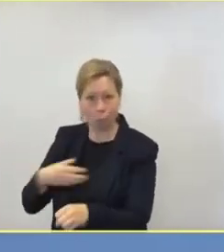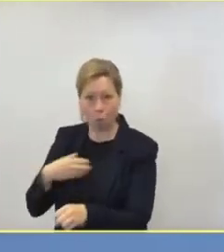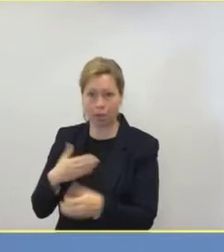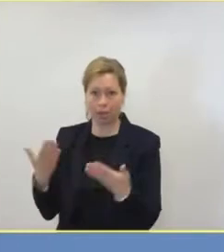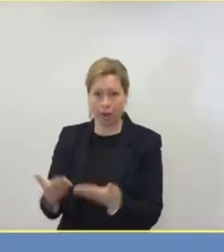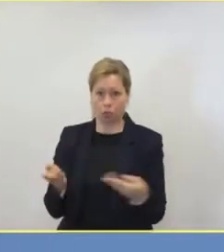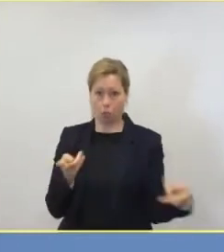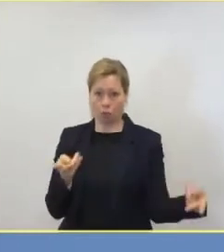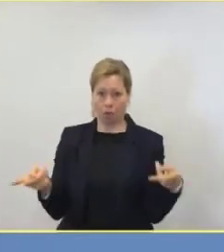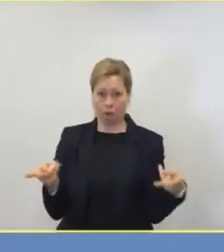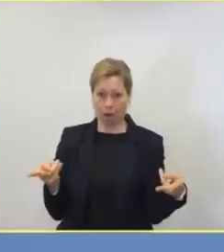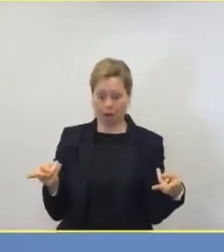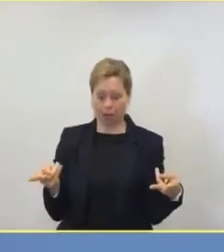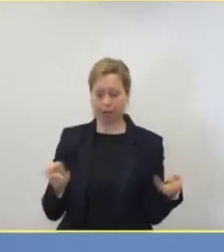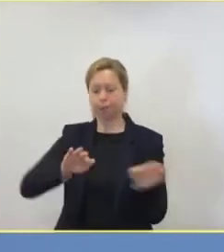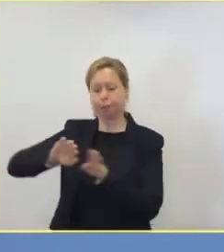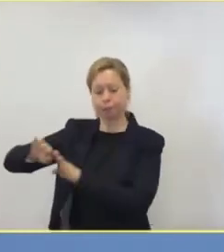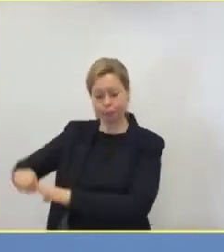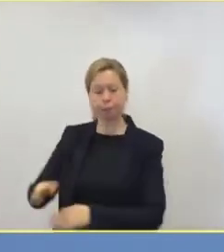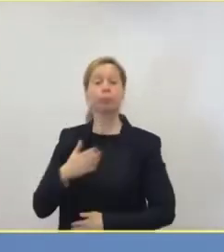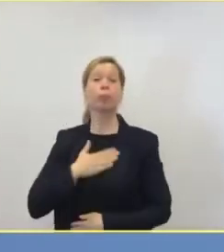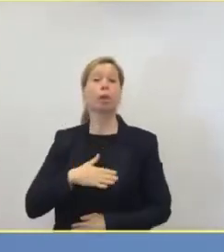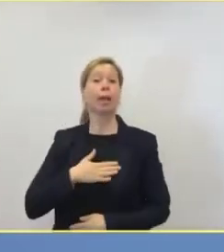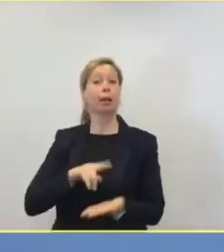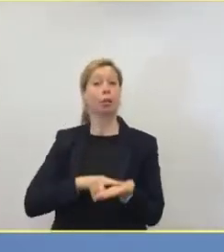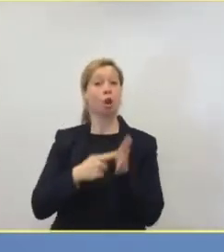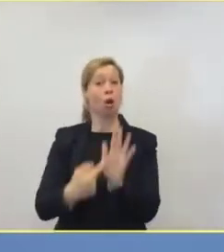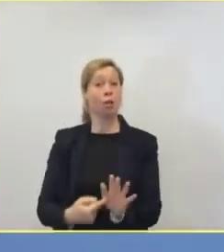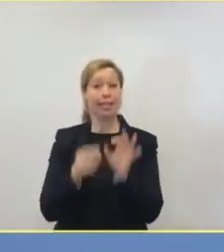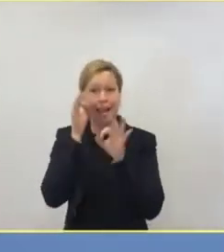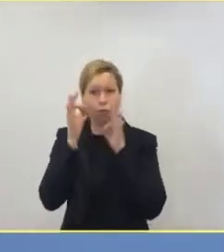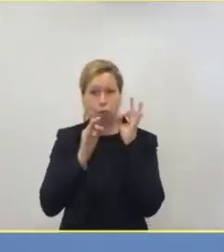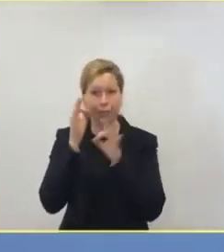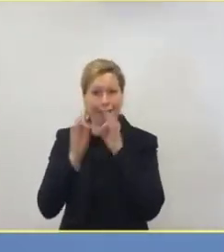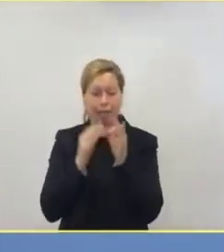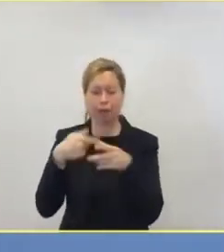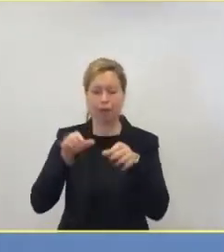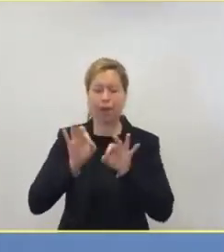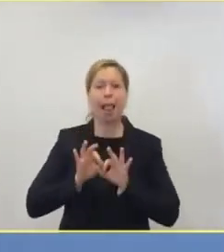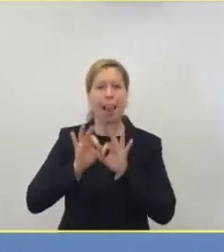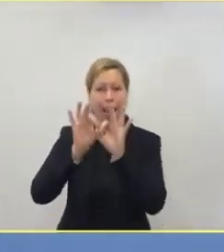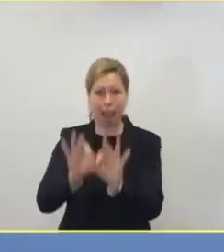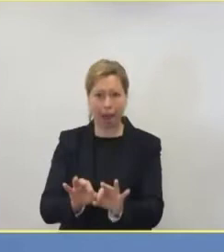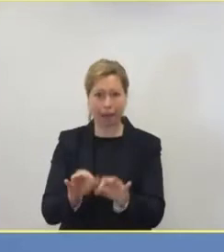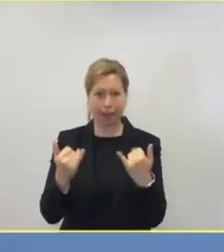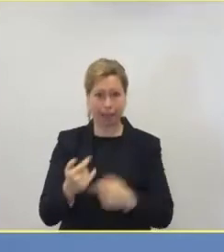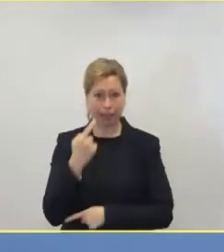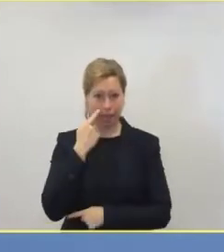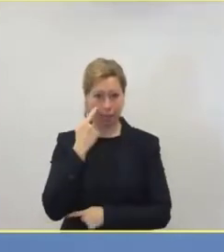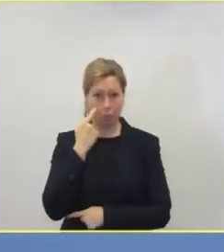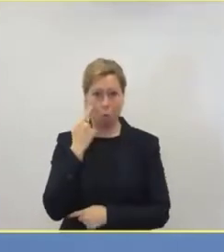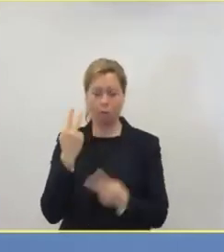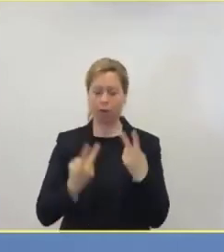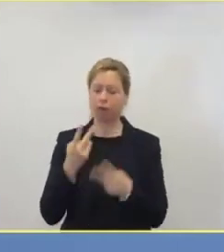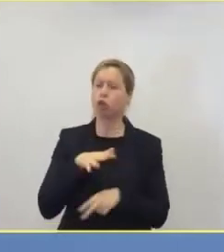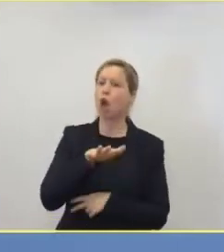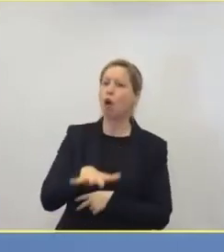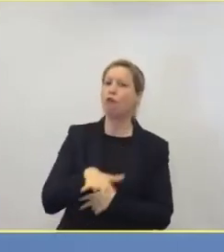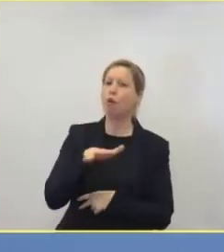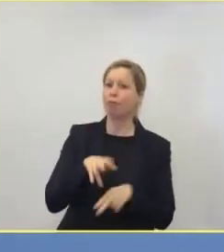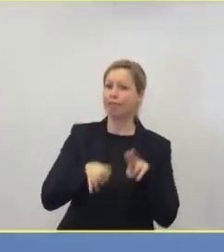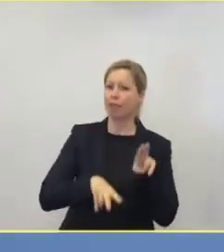auf unsere Leitlinie, auf unsere Behandlungsempfehlung hinweisen, die wir momentan mit 15 verschiedenen medizinischen Fachgesellschaften